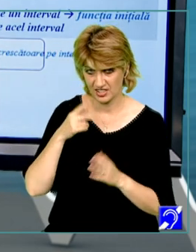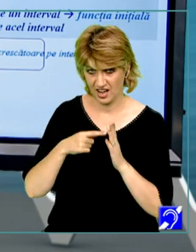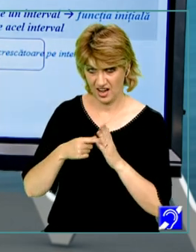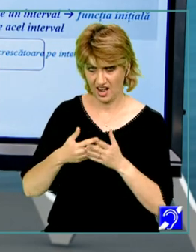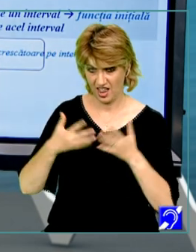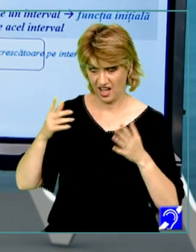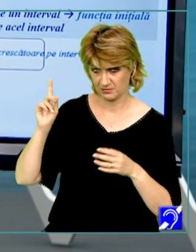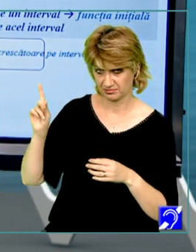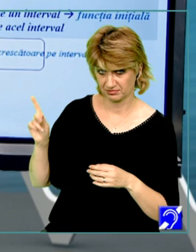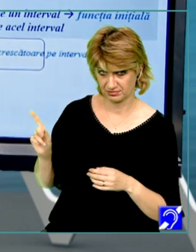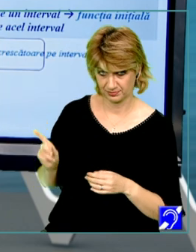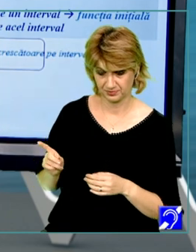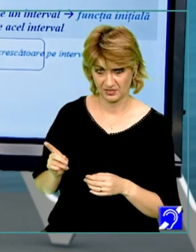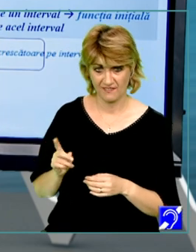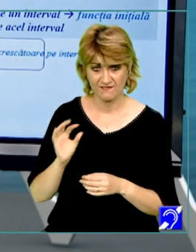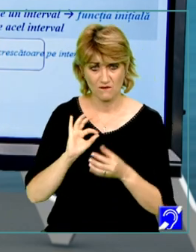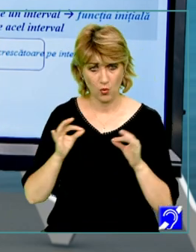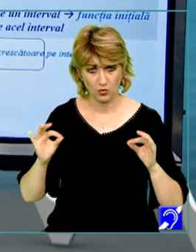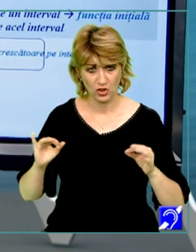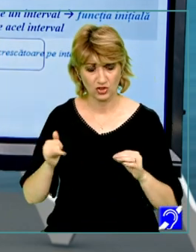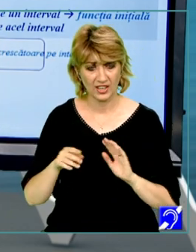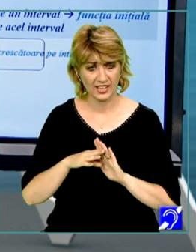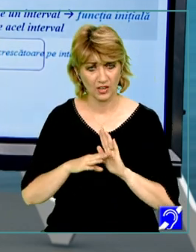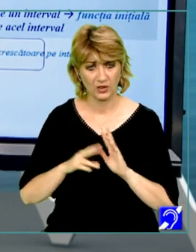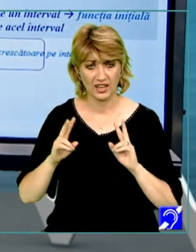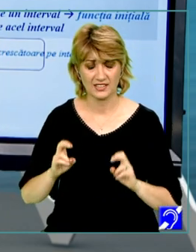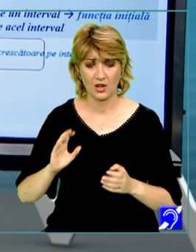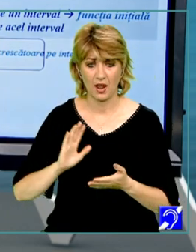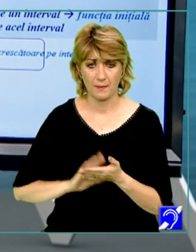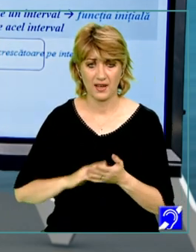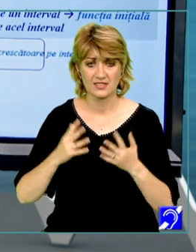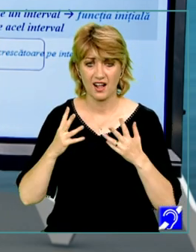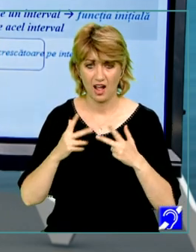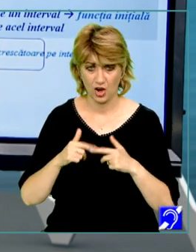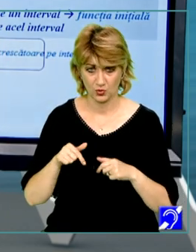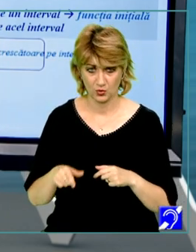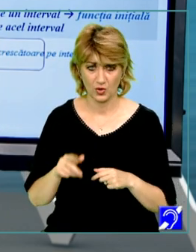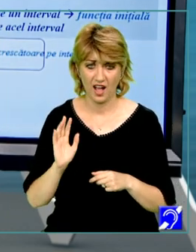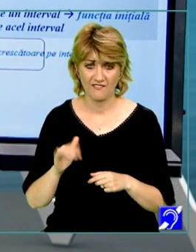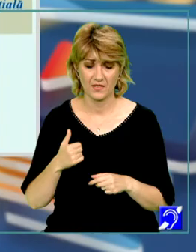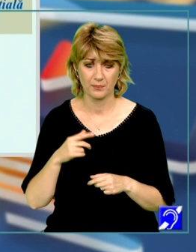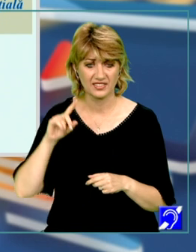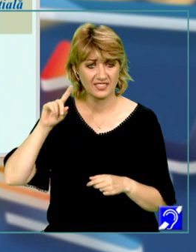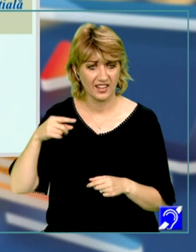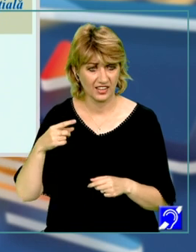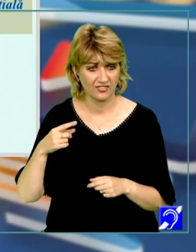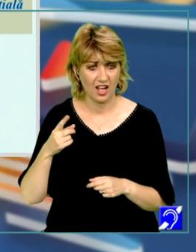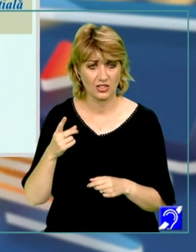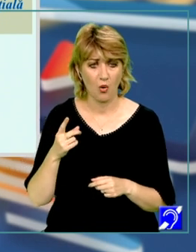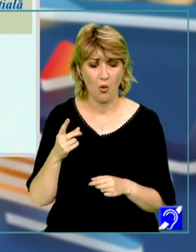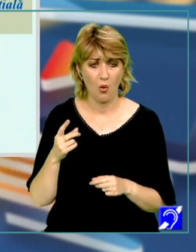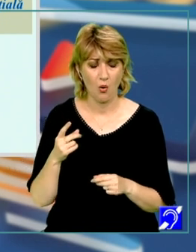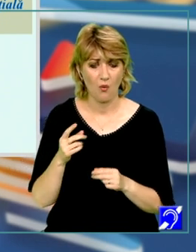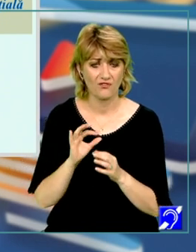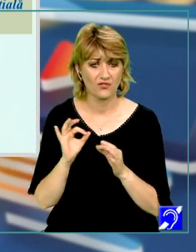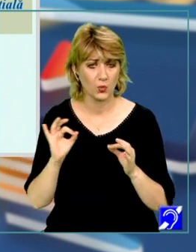formulele și regulile care stau la baza calculului pe care îl vom face. Avem de derivat o compunere de